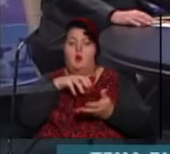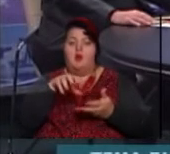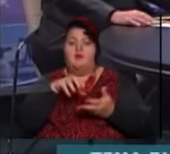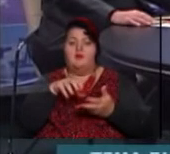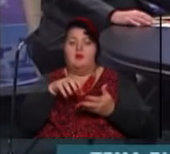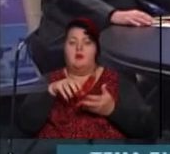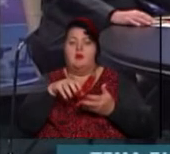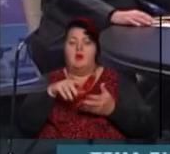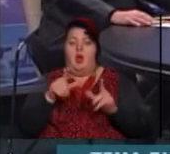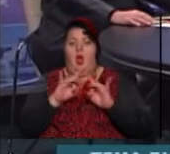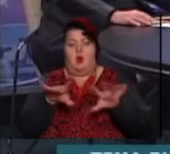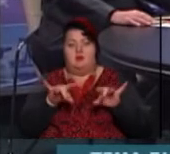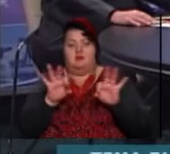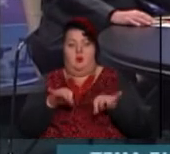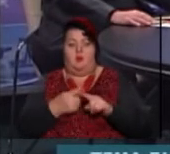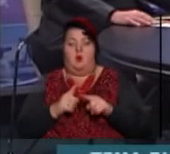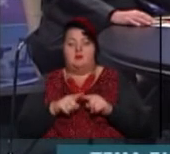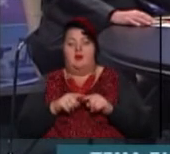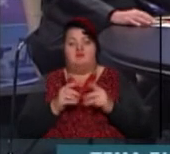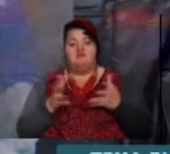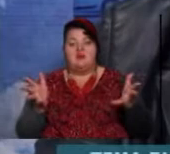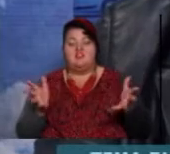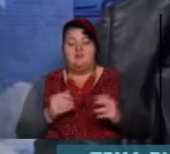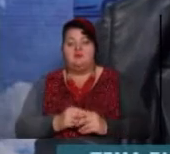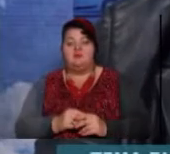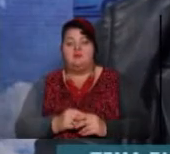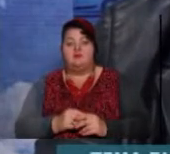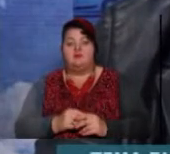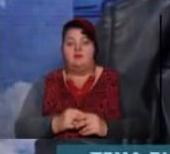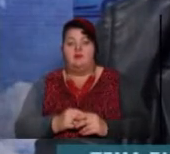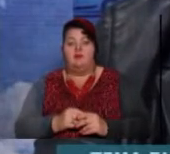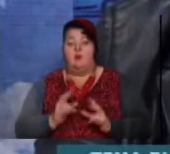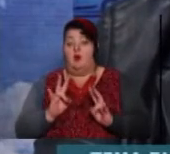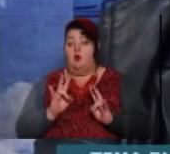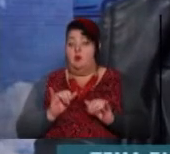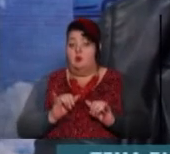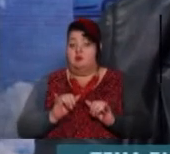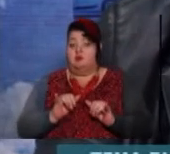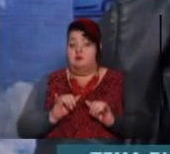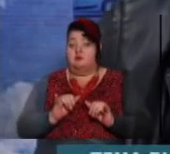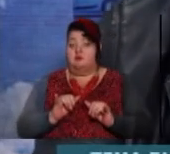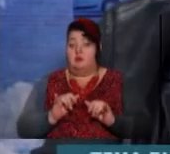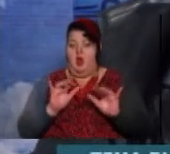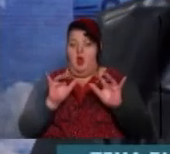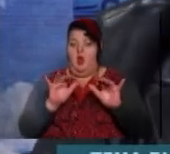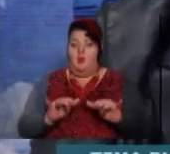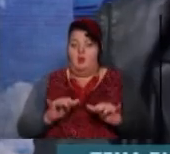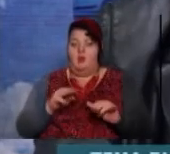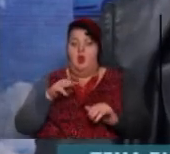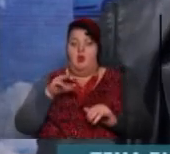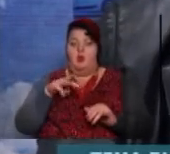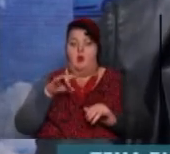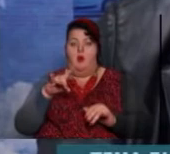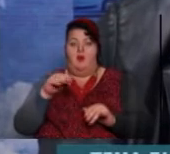стійку. Розкажіть про це більше. Ну, комп'ютерна томографія у нас заробутала